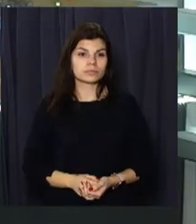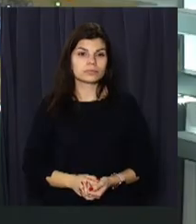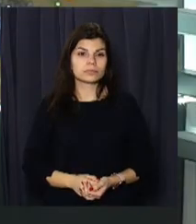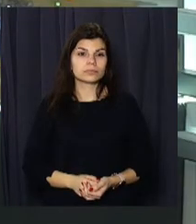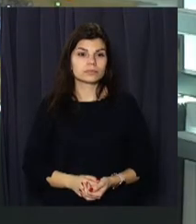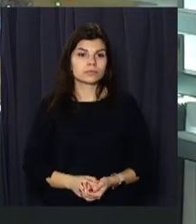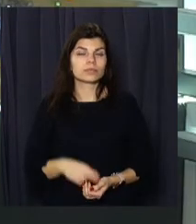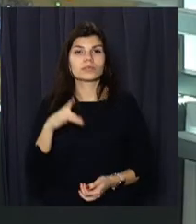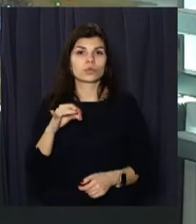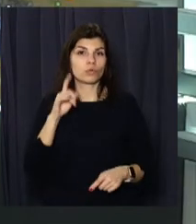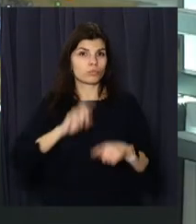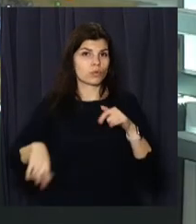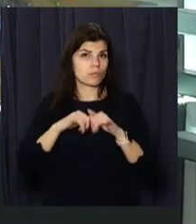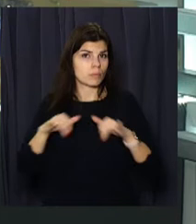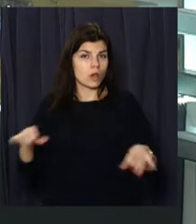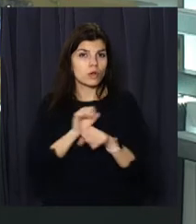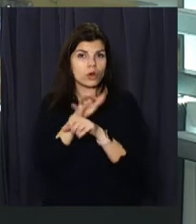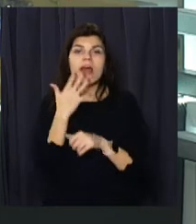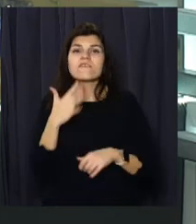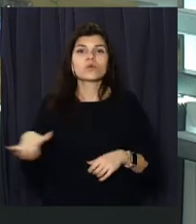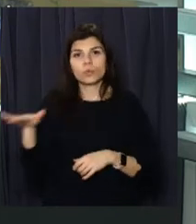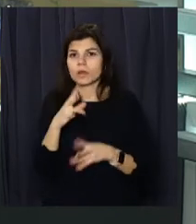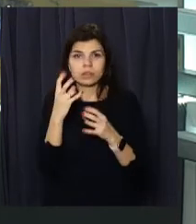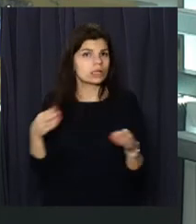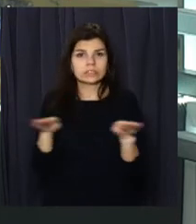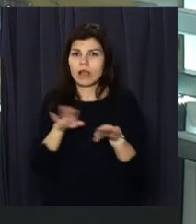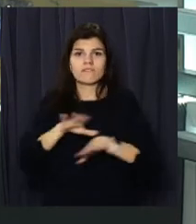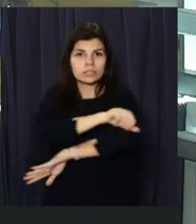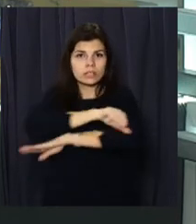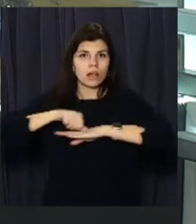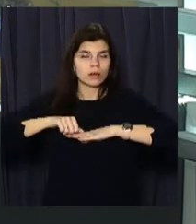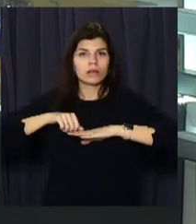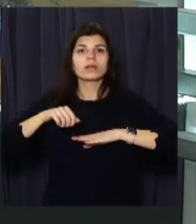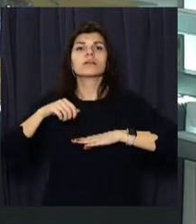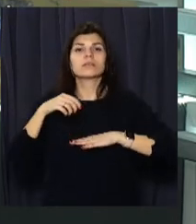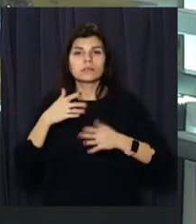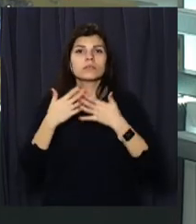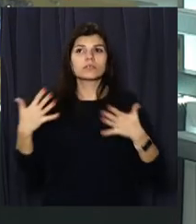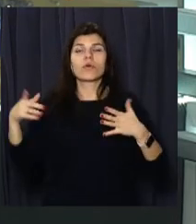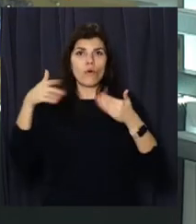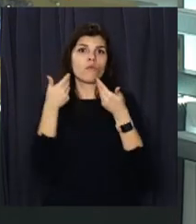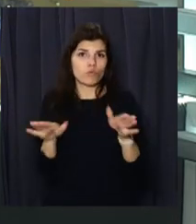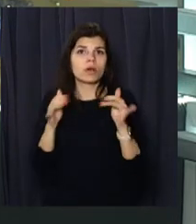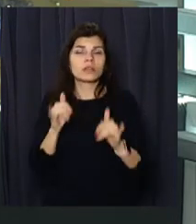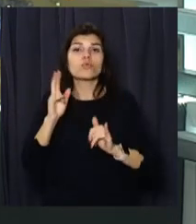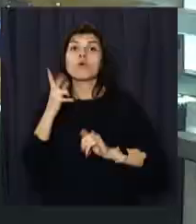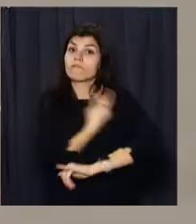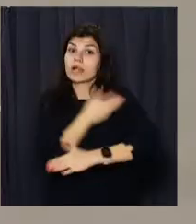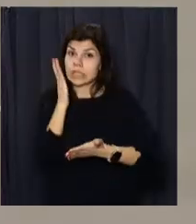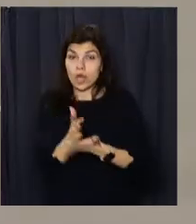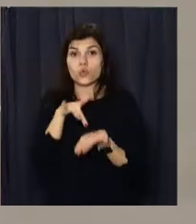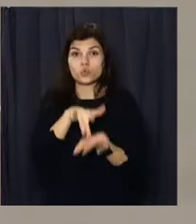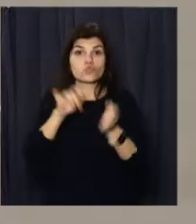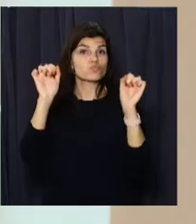Попри швидке поширення коронавірусу, Європа не закривала кордони. Переважна більшість країн відкриті для вакцинованих туристів.